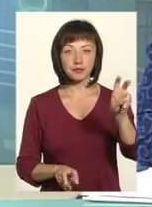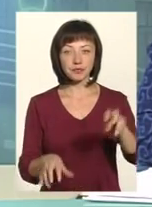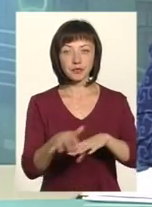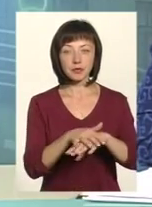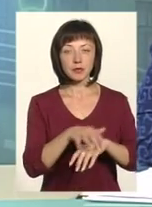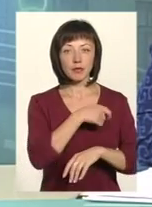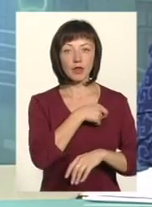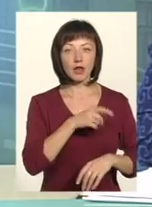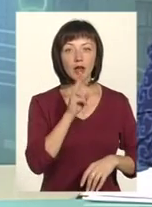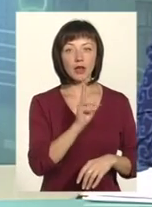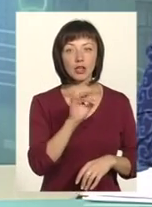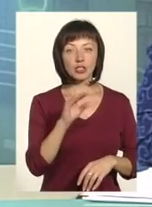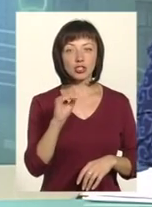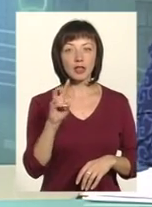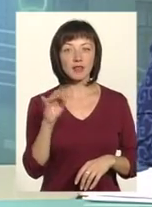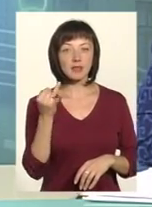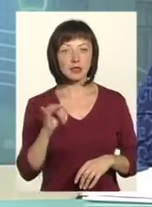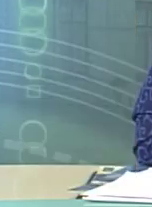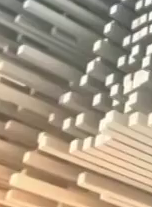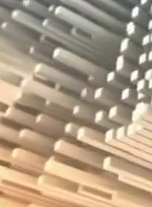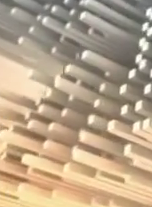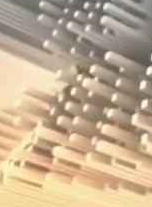Володимир Крижинівський. Прошу, власне, стату.